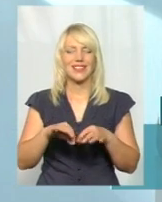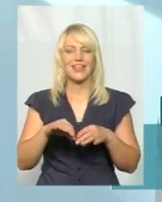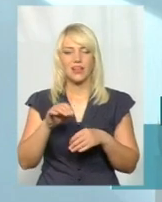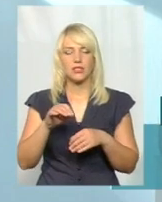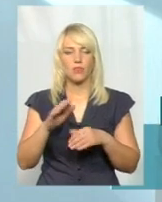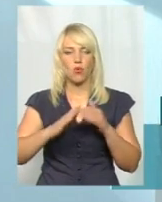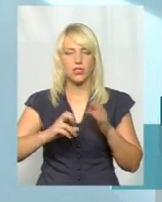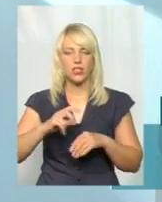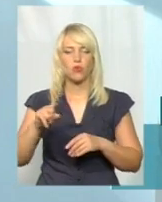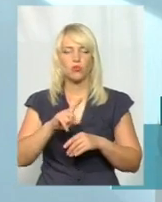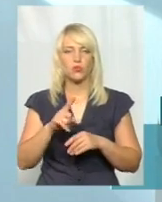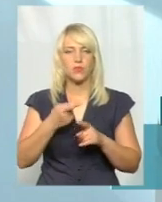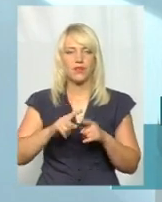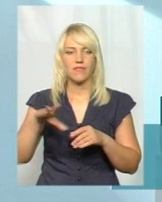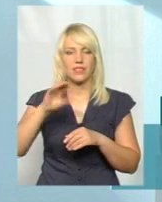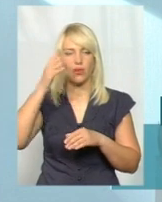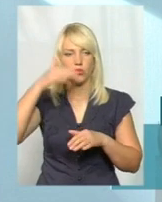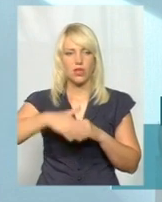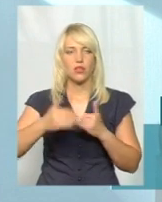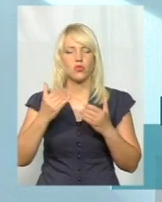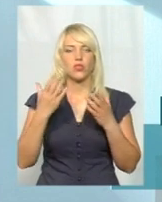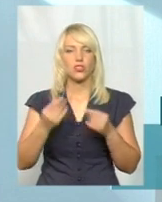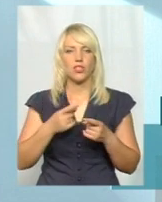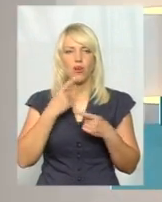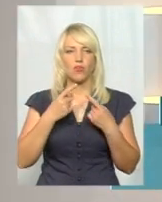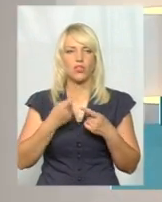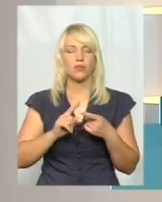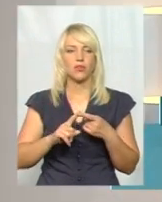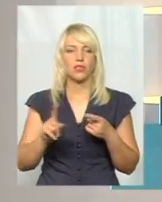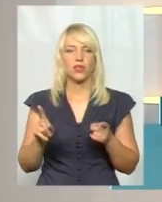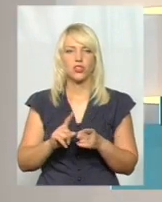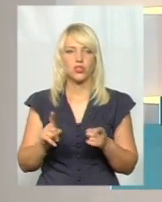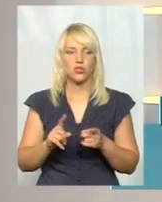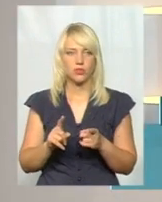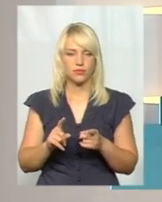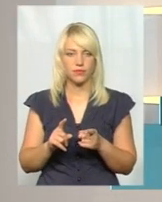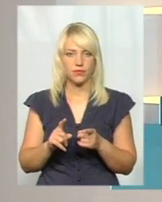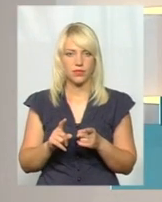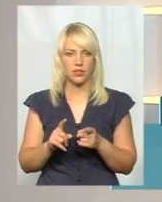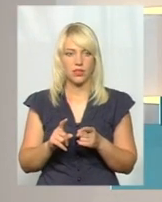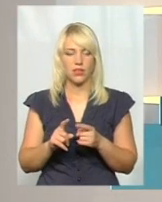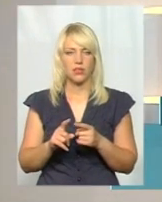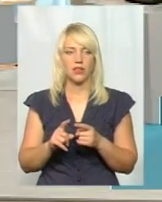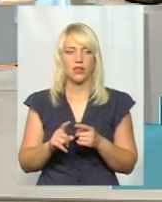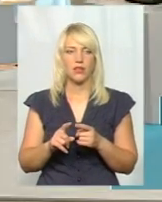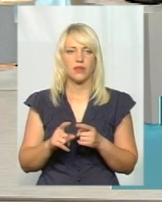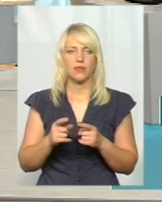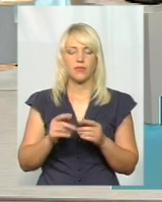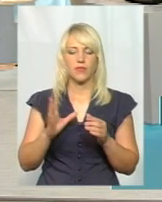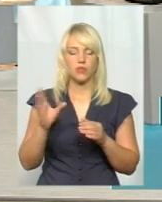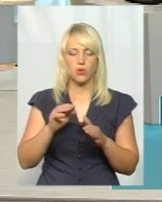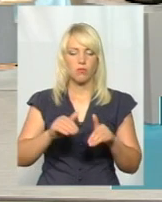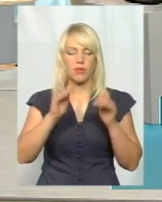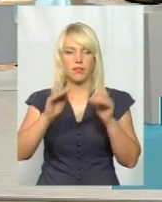розуміти. Тому на сьогоднішній говорити про те, що інші речі вже давним-давне всього піднімається, всі мовчать, а на сьогоднішній